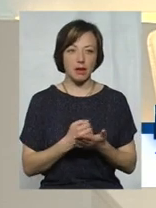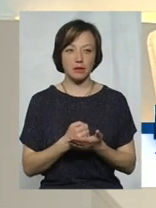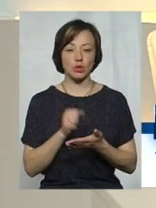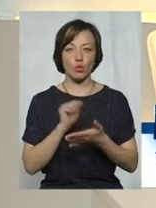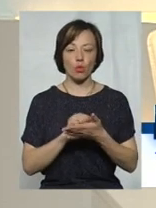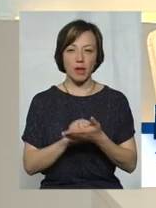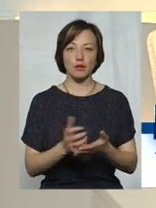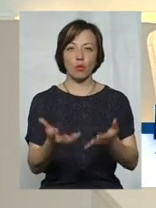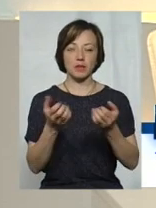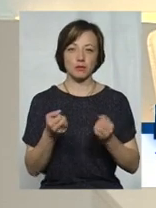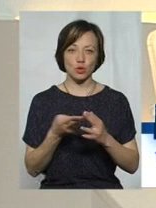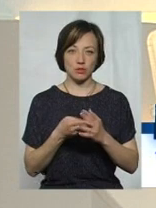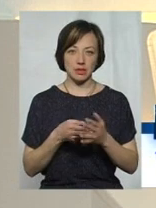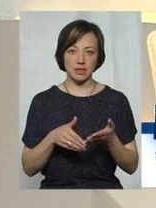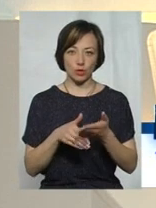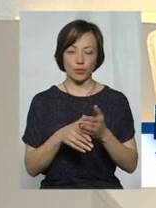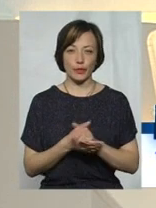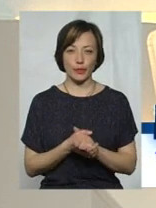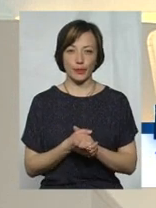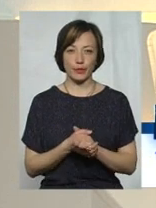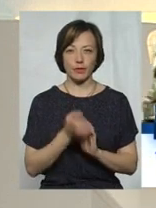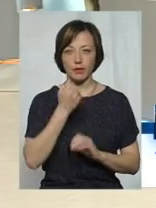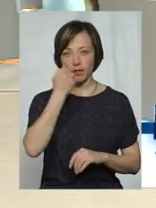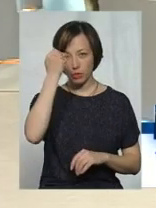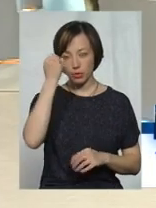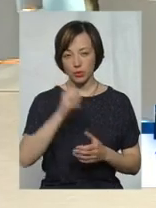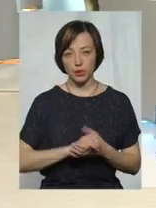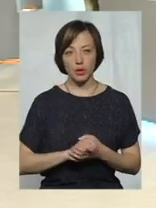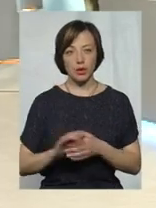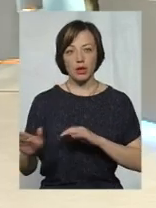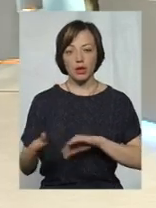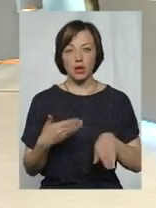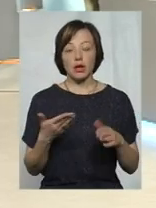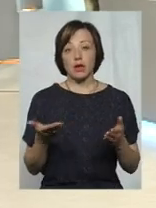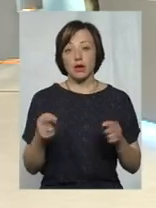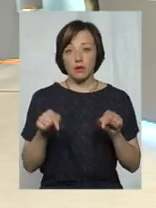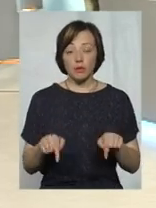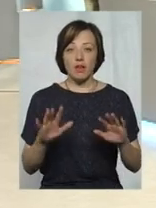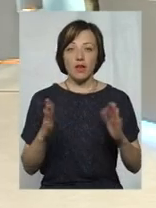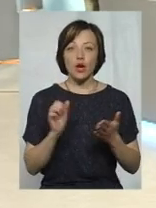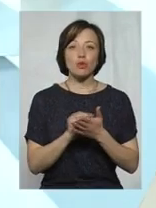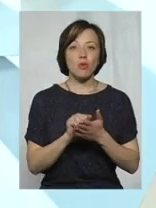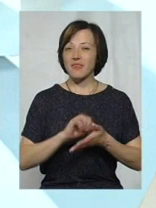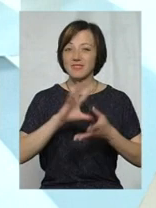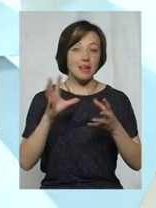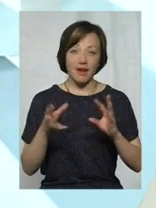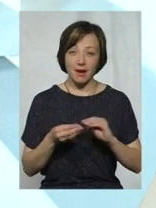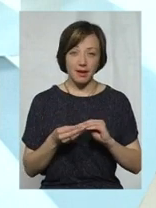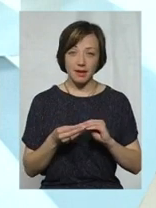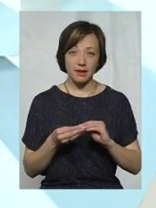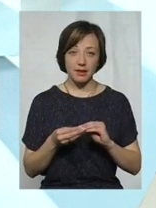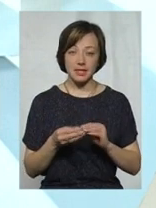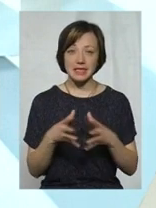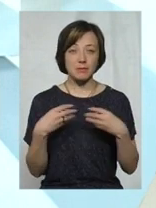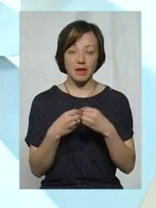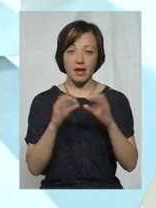документи, щоб отримувати субсидію? В даному випадку документів взагалі сім